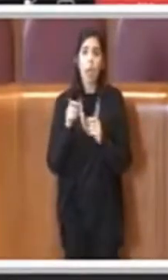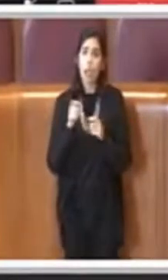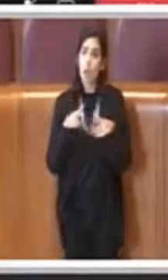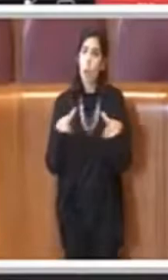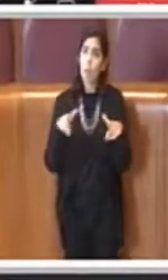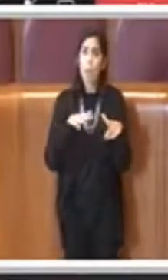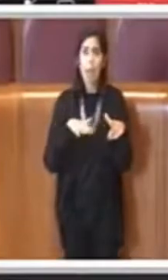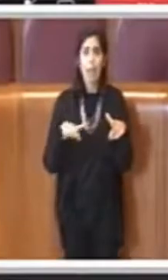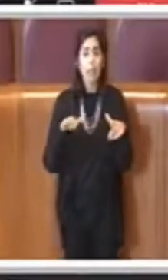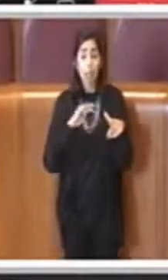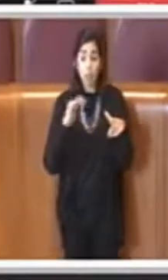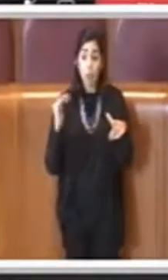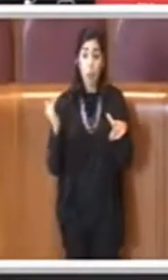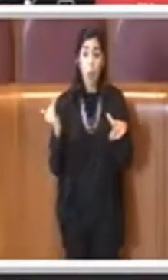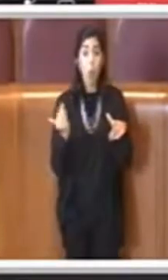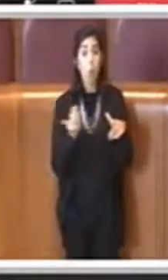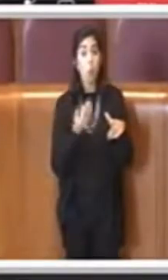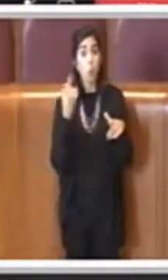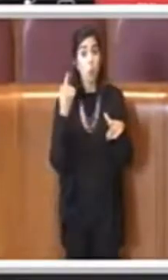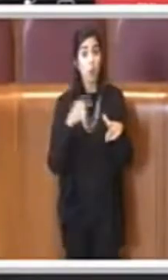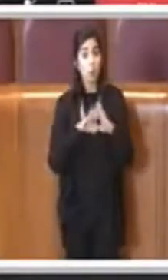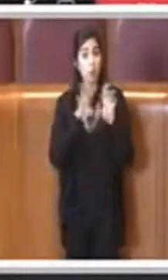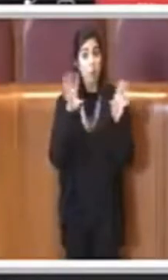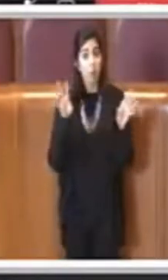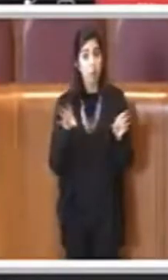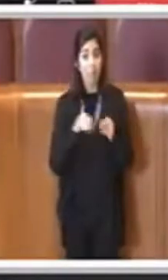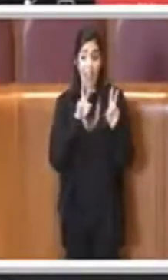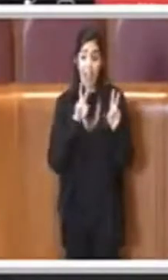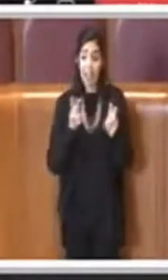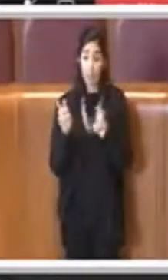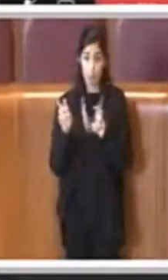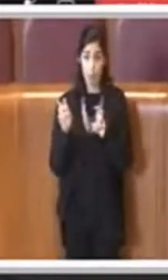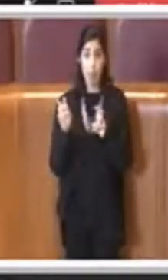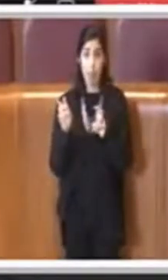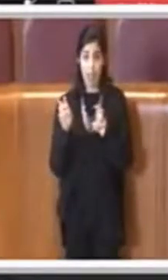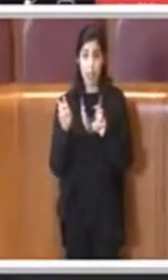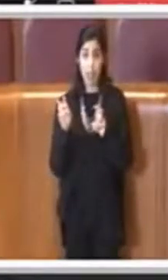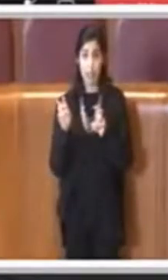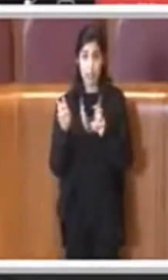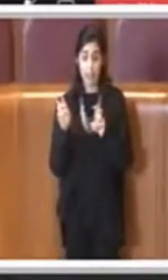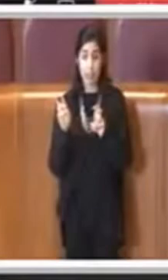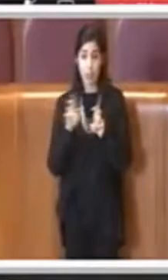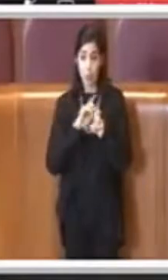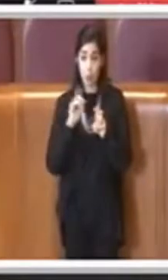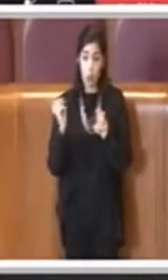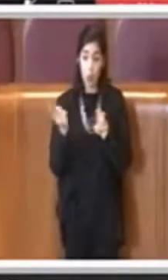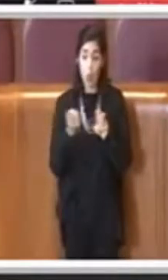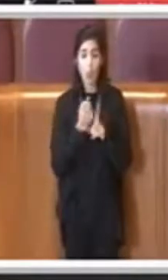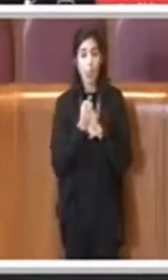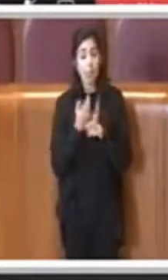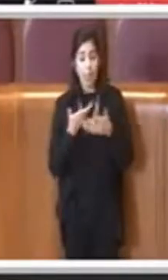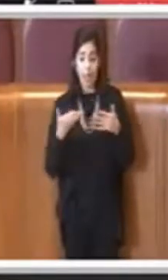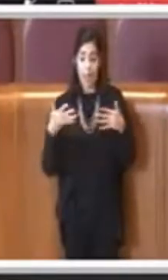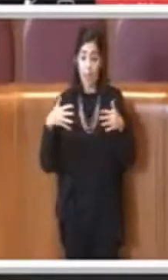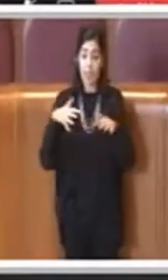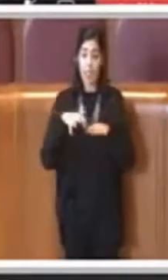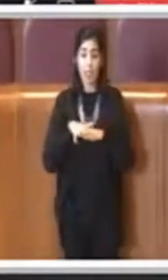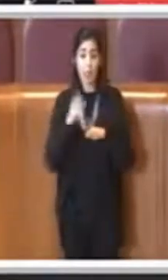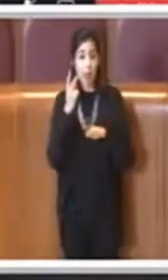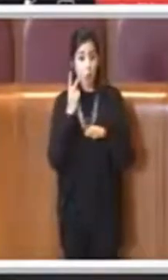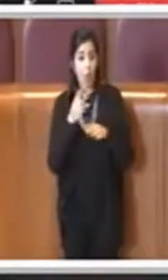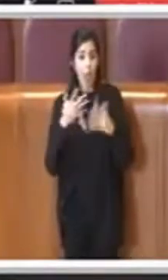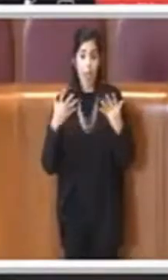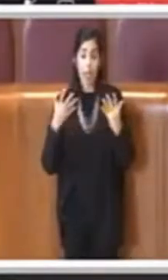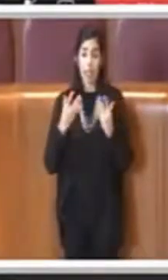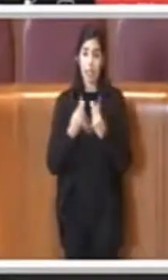sulle cose, tutti argomenti, tutti vanno integrati perché è